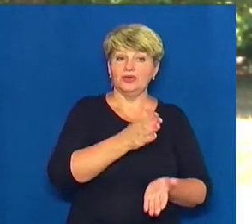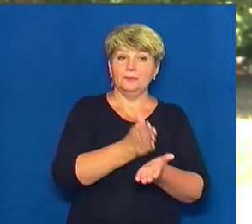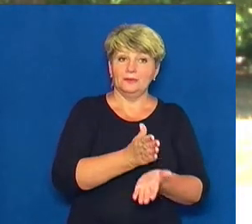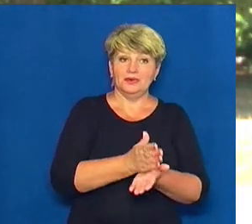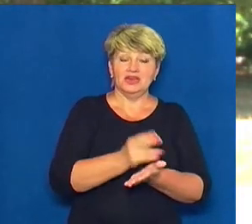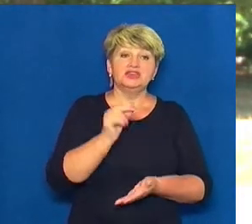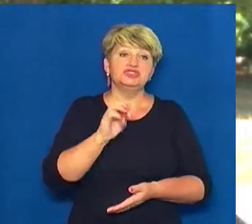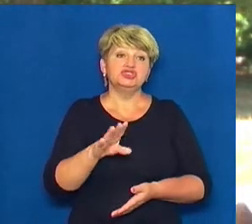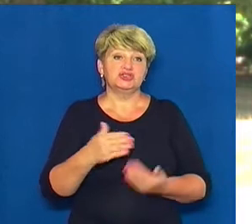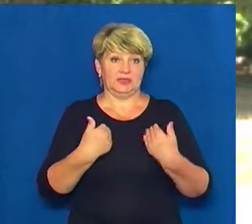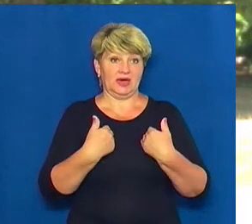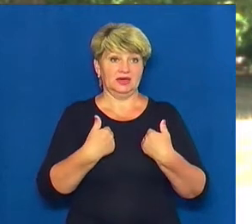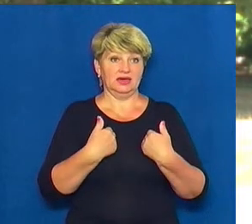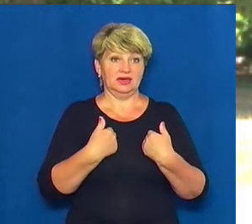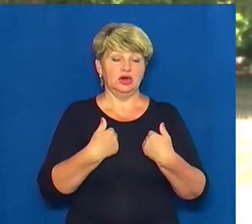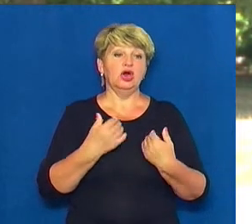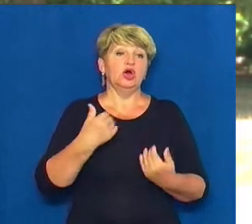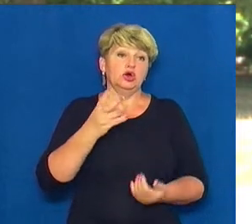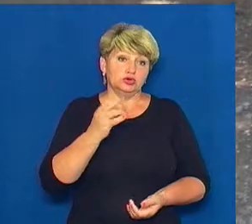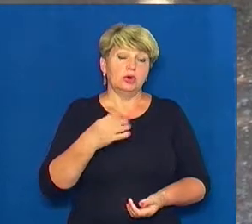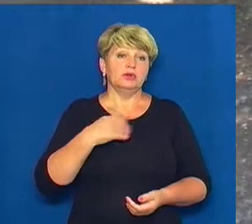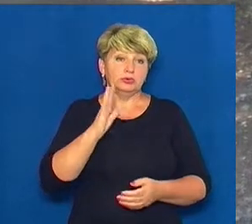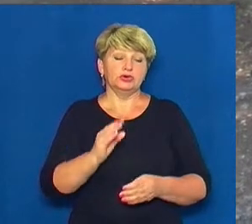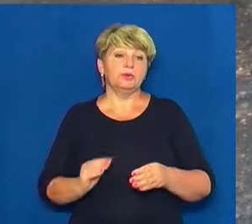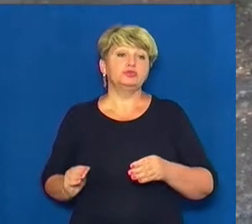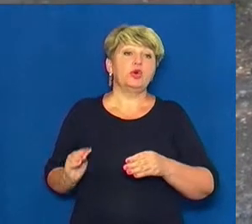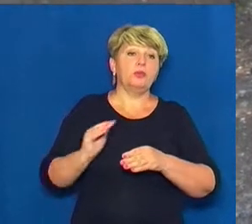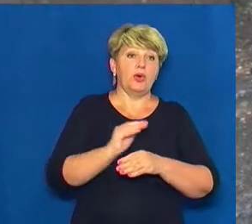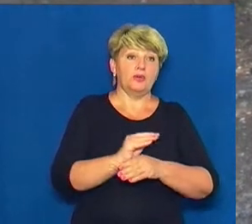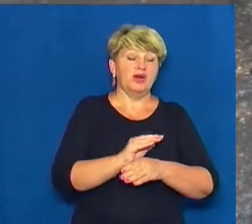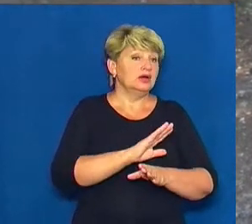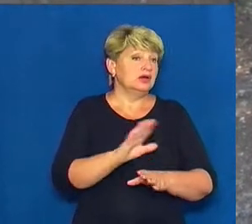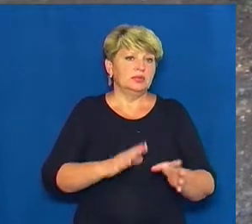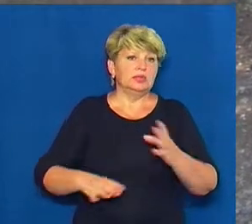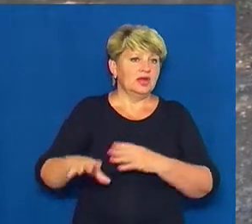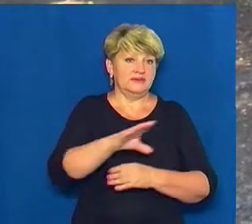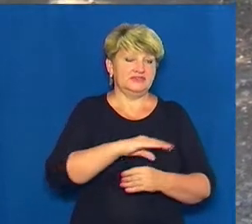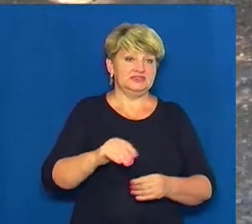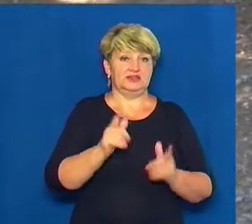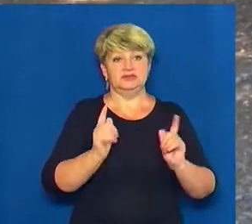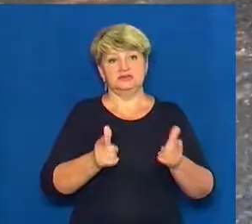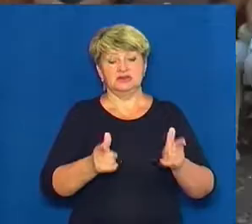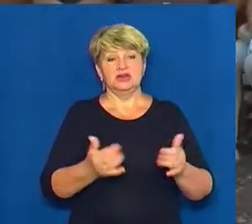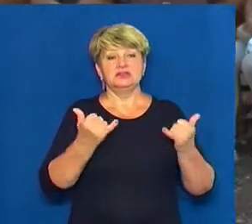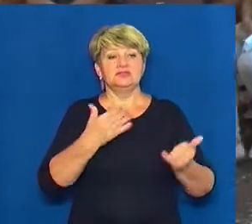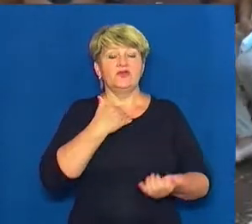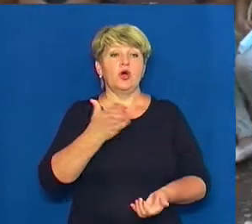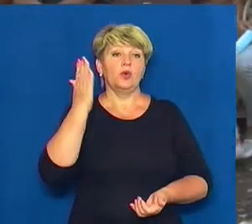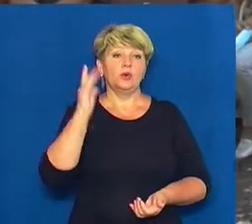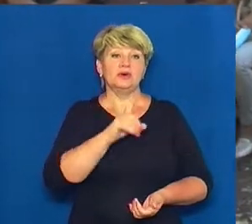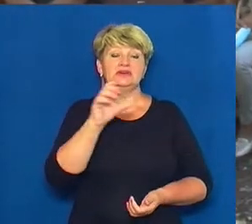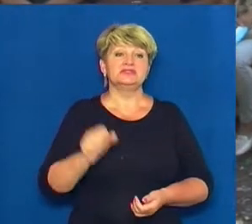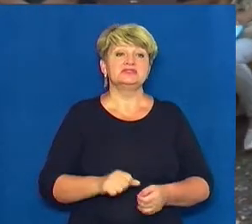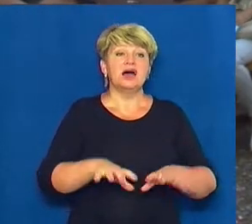в нашій громаді. Але ми одне одного будемо доповнювати. Згодні з ним не всі, говорить чоловік. Тому сьогодні голосували за відкликання